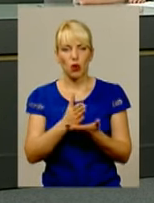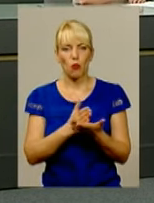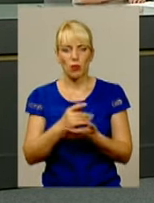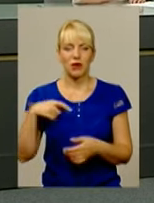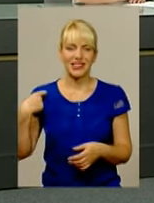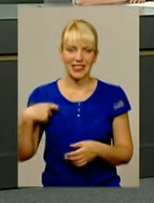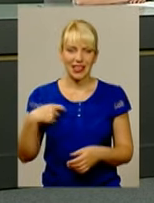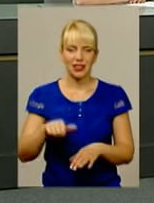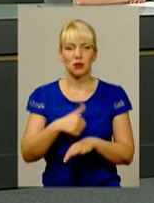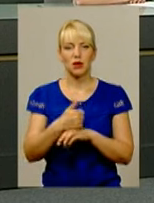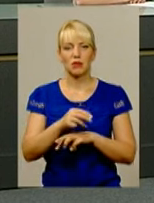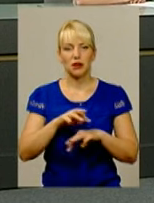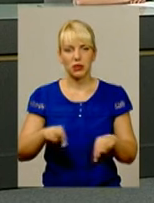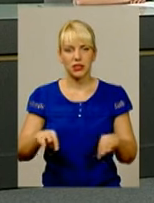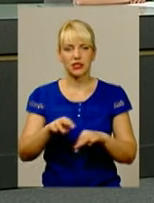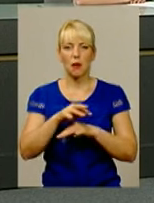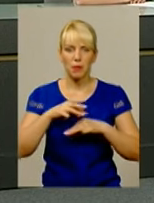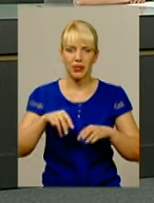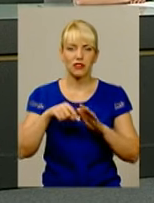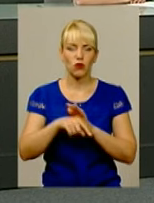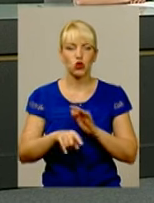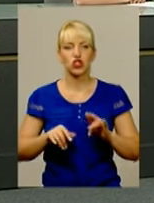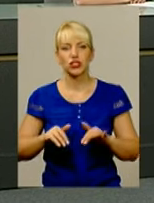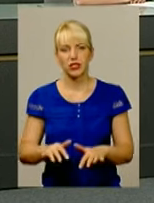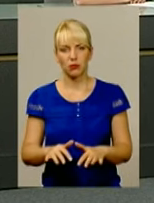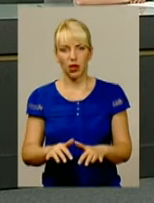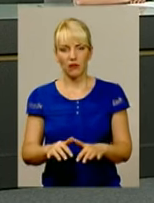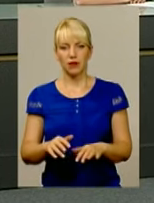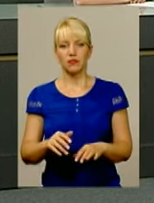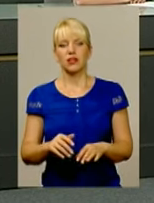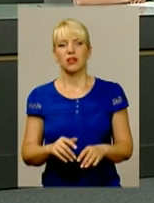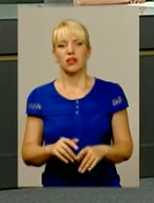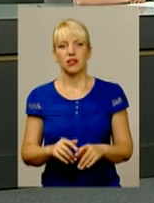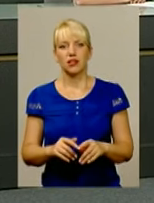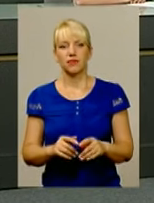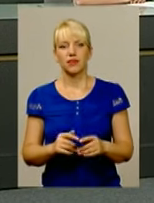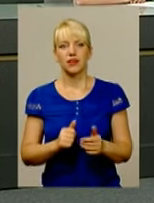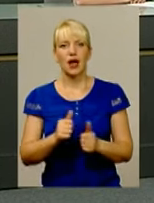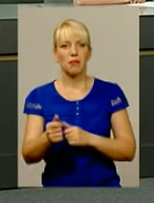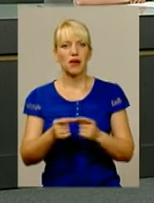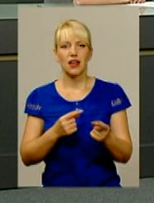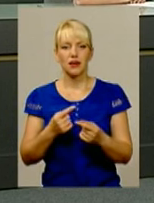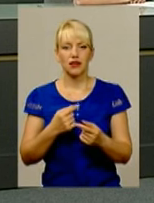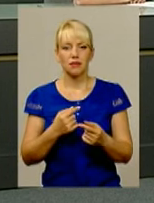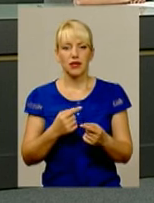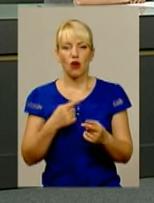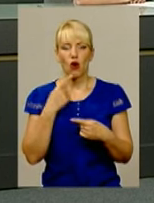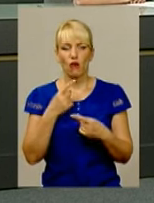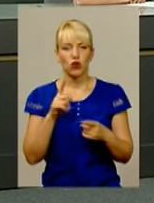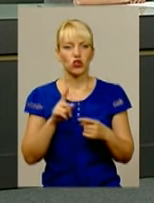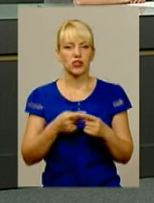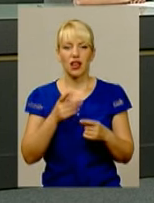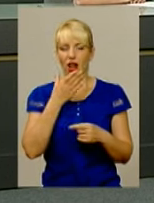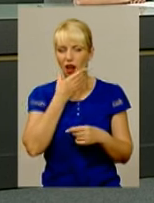прем'єр-міністр, і міністр внутрішніх справ на перебій завіряють нас про те, що це дуже